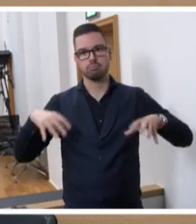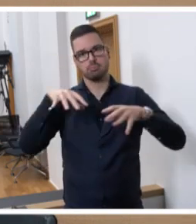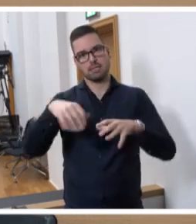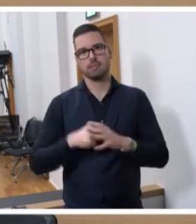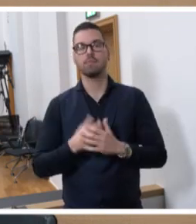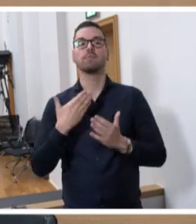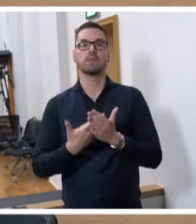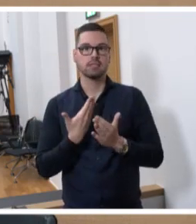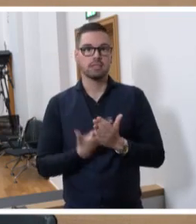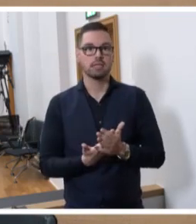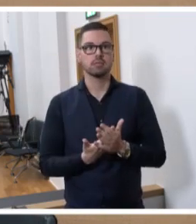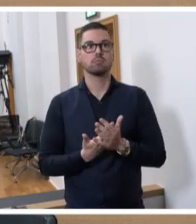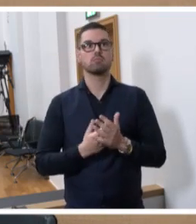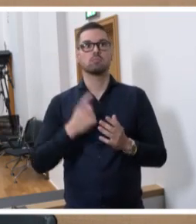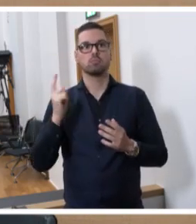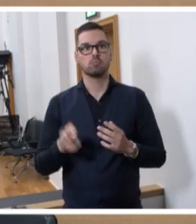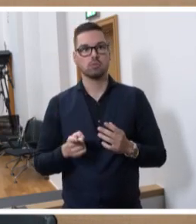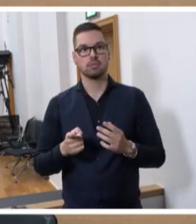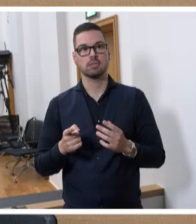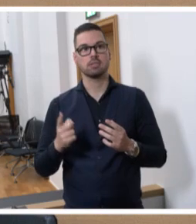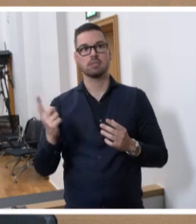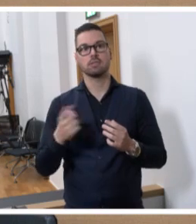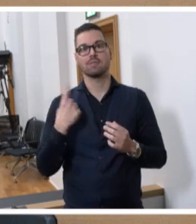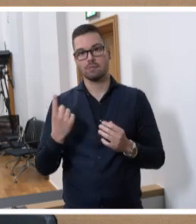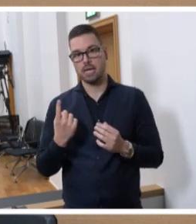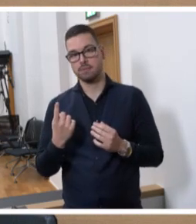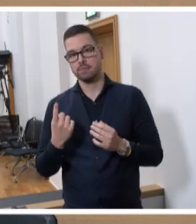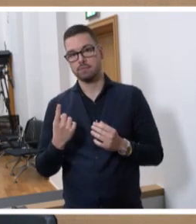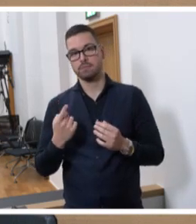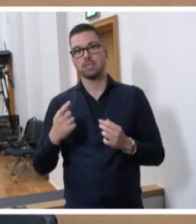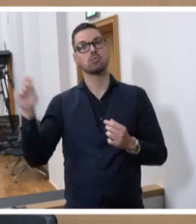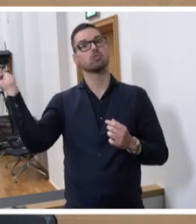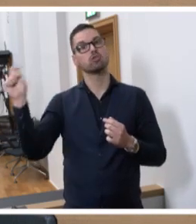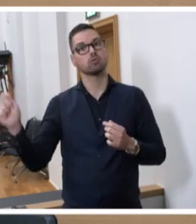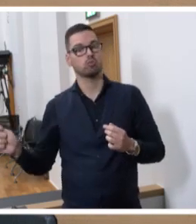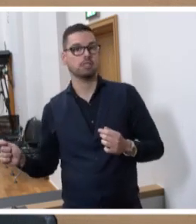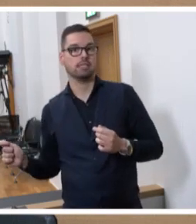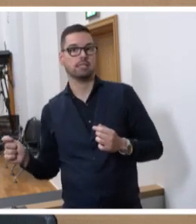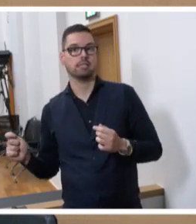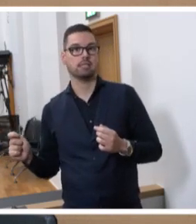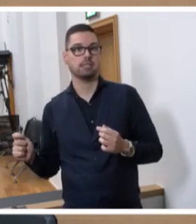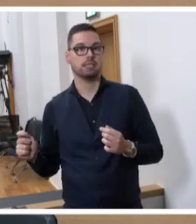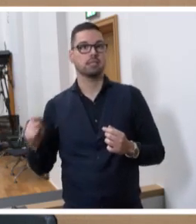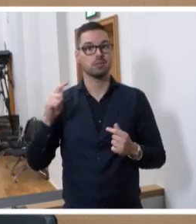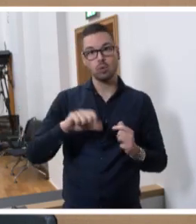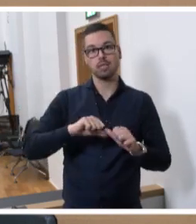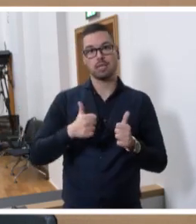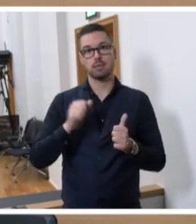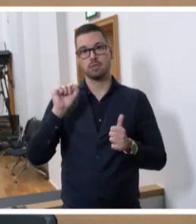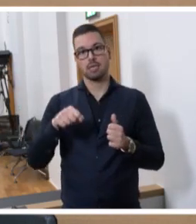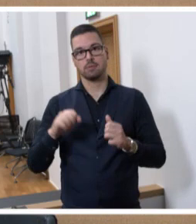Deshalb müssen wir gleichzeitig auch dafür sorgen, dass die Studierenden, die dort wohnen, auch dort leben können.